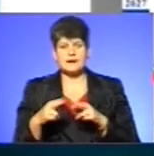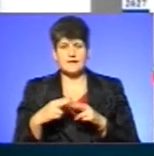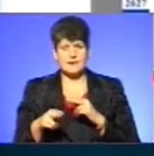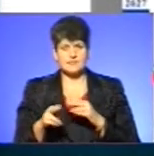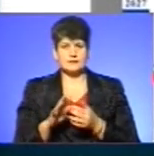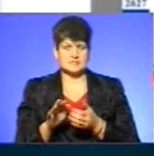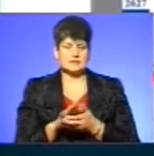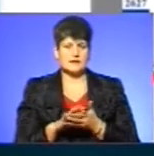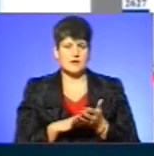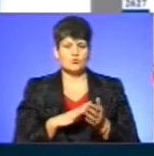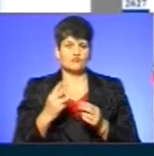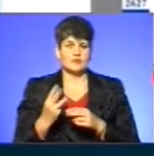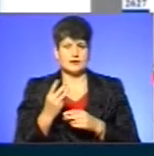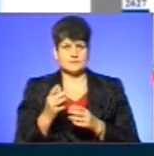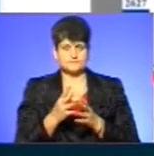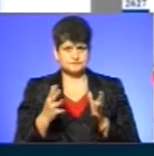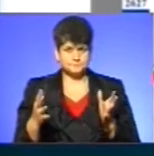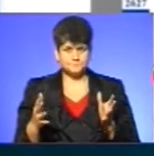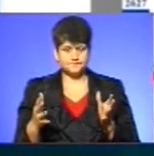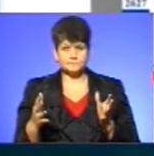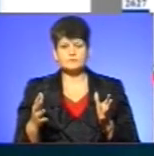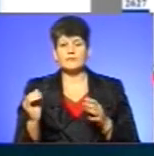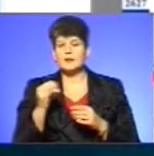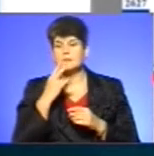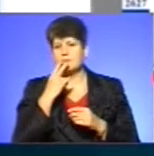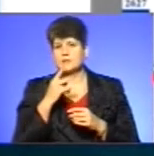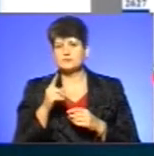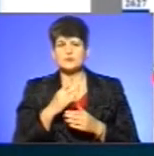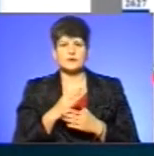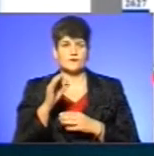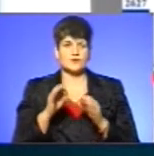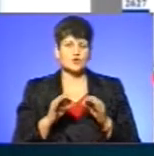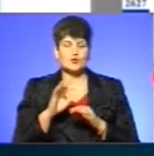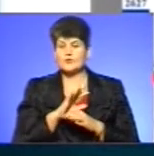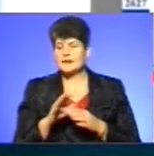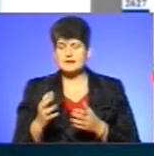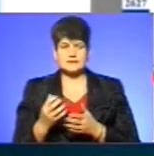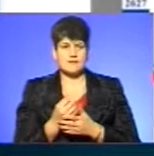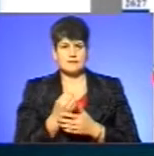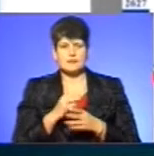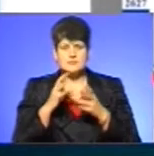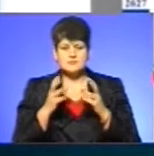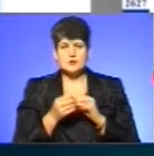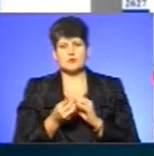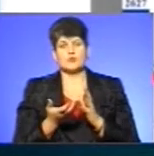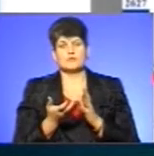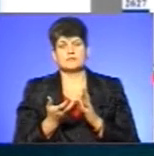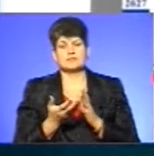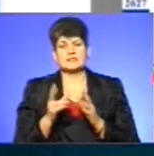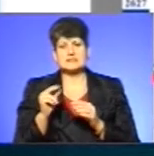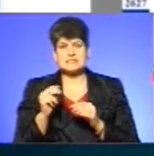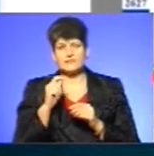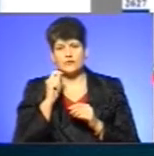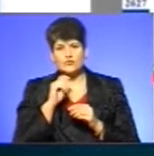заяв було втричі більше. І бачимо, що є відсоток незнайдених. Тобто загалом статистика по Україні не така